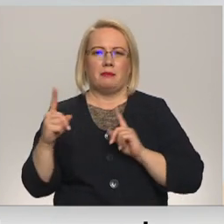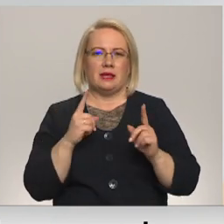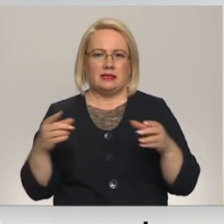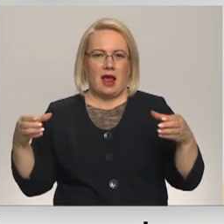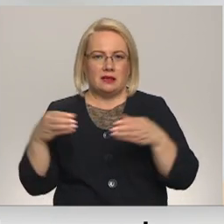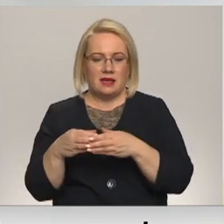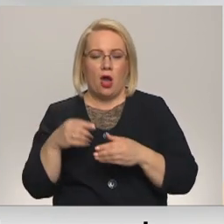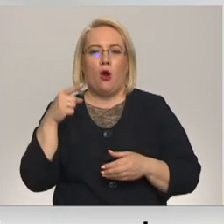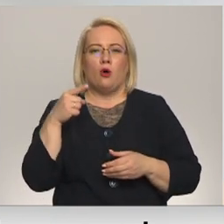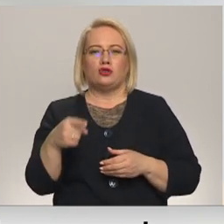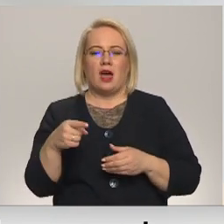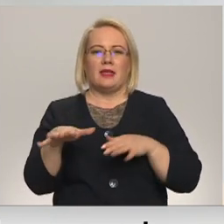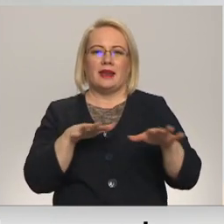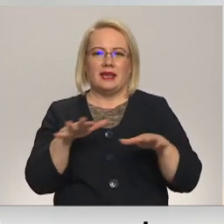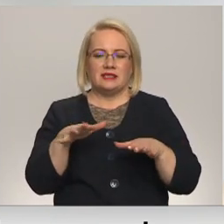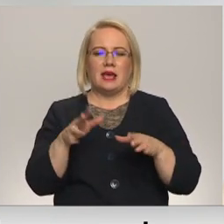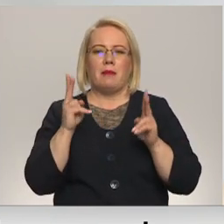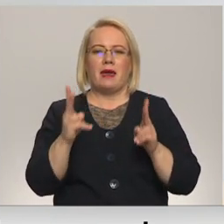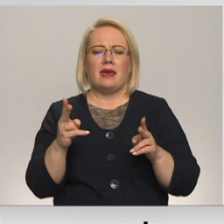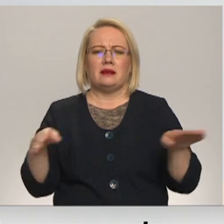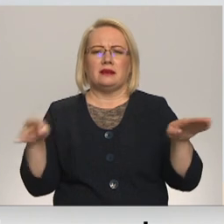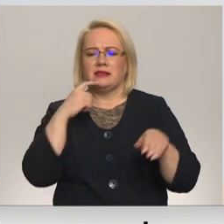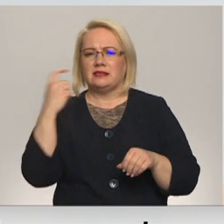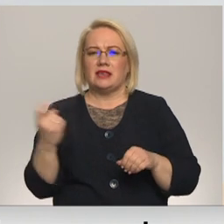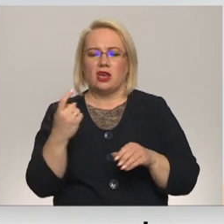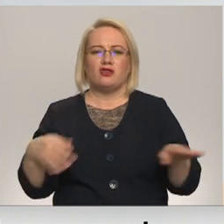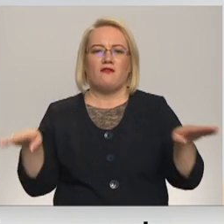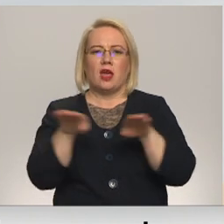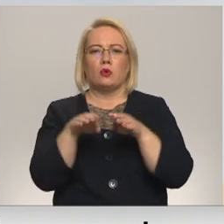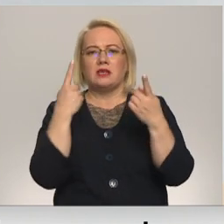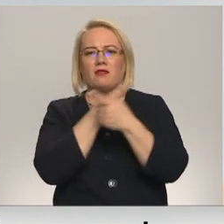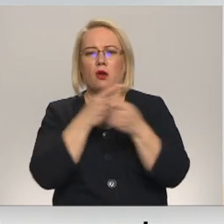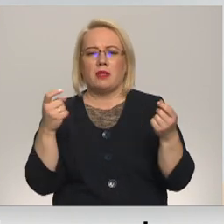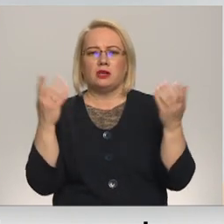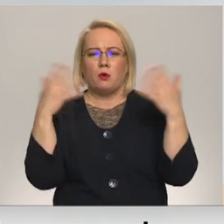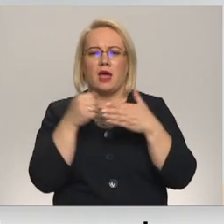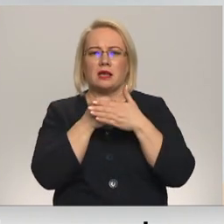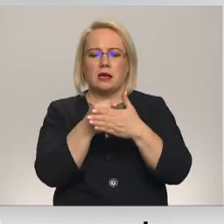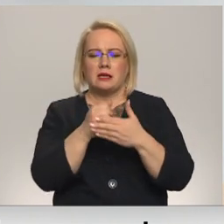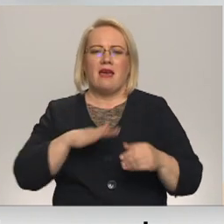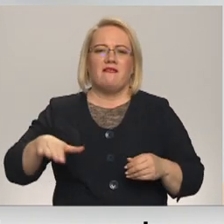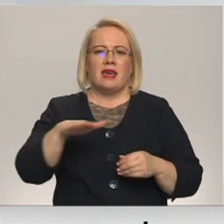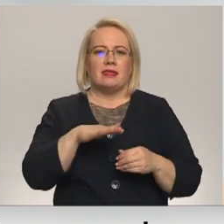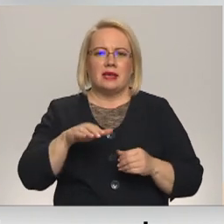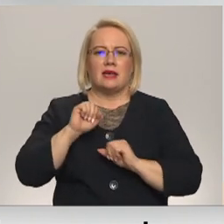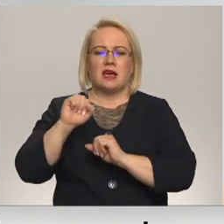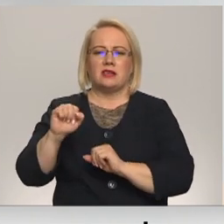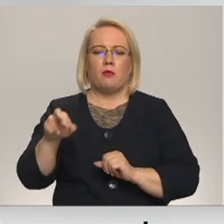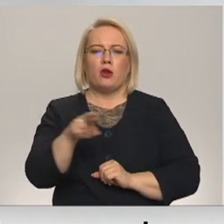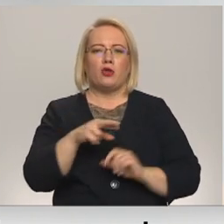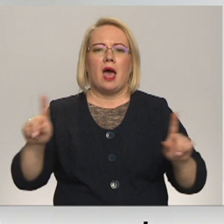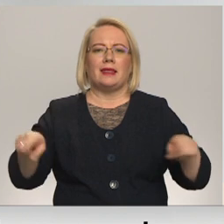ka šīs taktikas izvēršanai ir cieši un vienots informatīvas politiskas atbalsts, vides aizsardzības un reģionālās attīstības